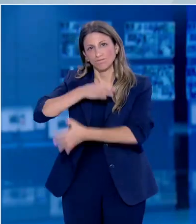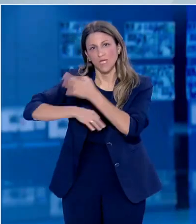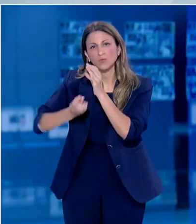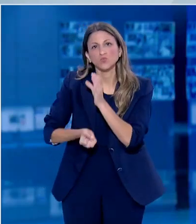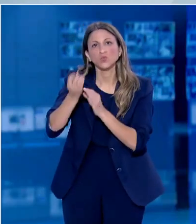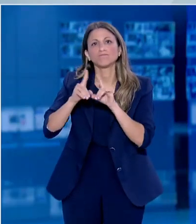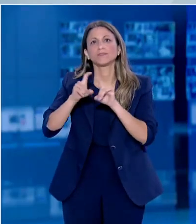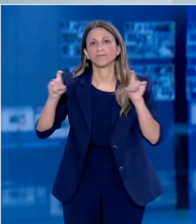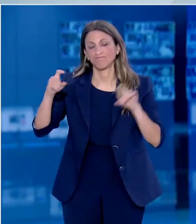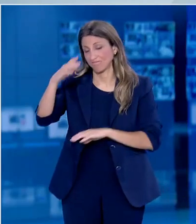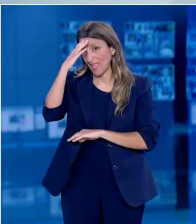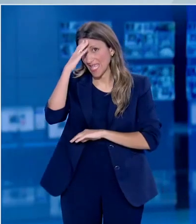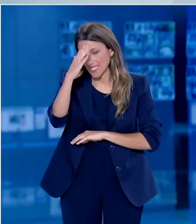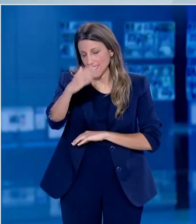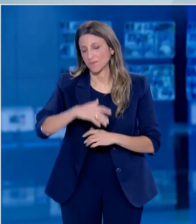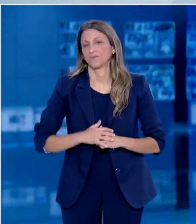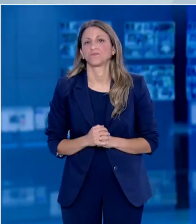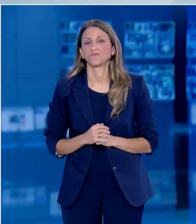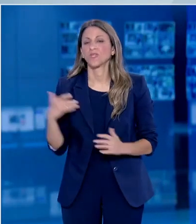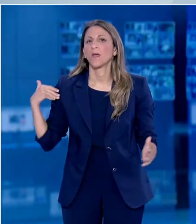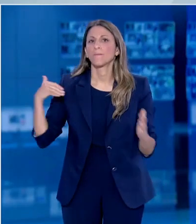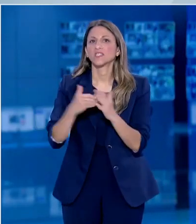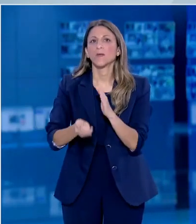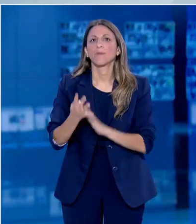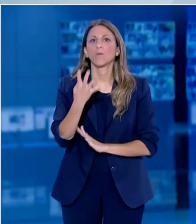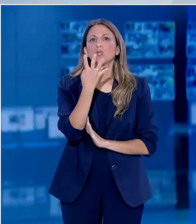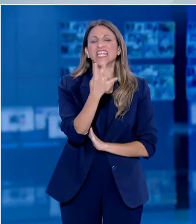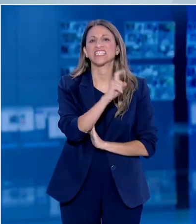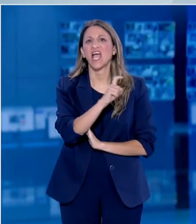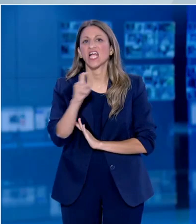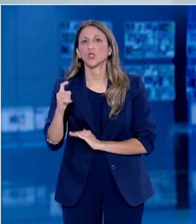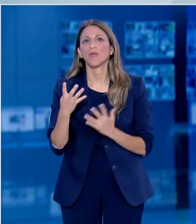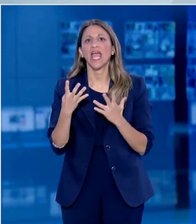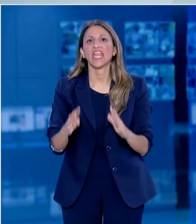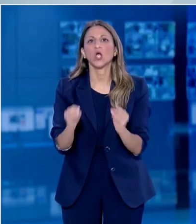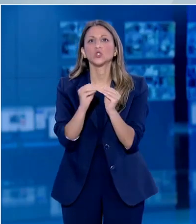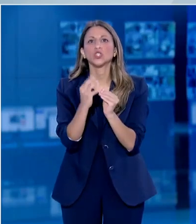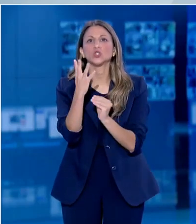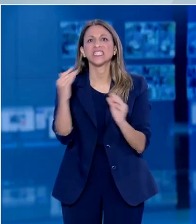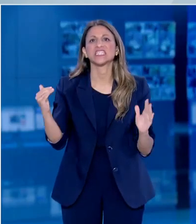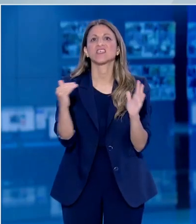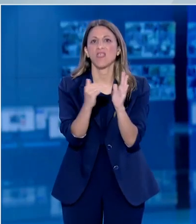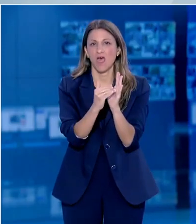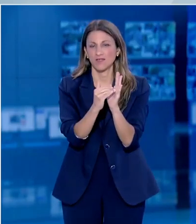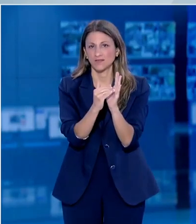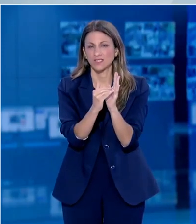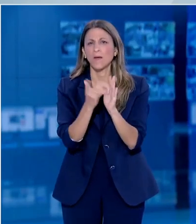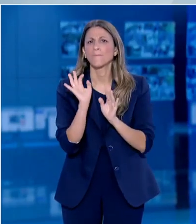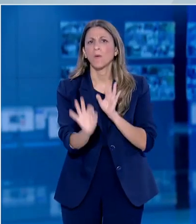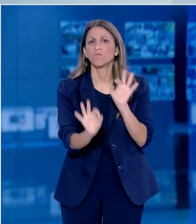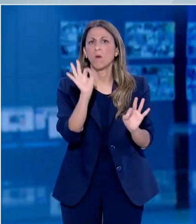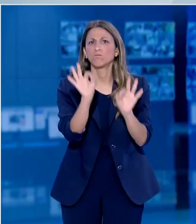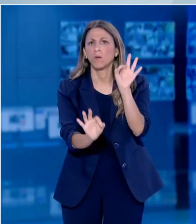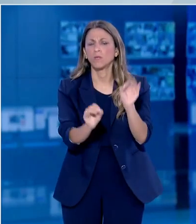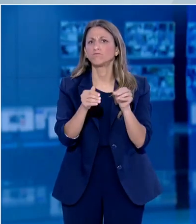Καλησπέρα σας. Έως σήμερα περισσότερο από 4.924.000 κρούσματα